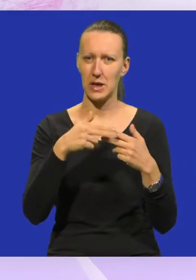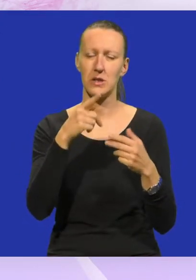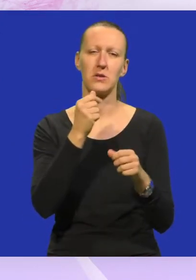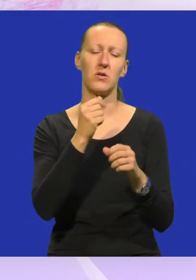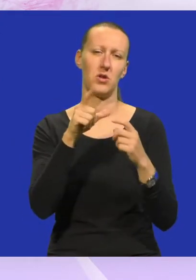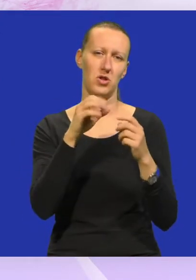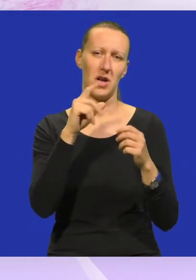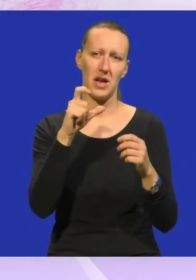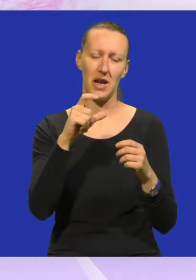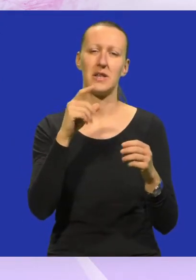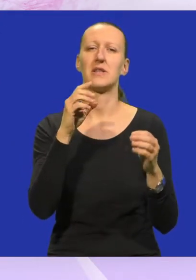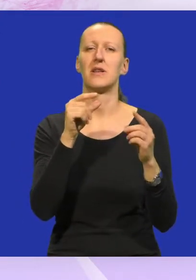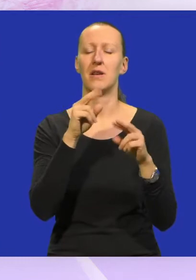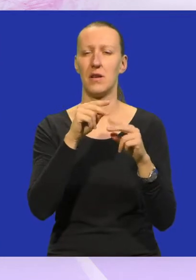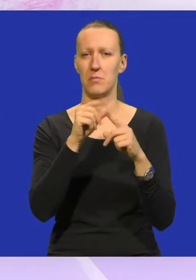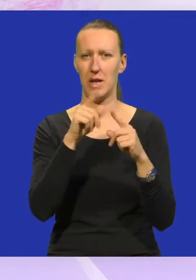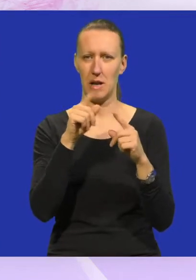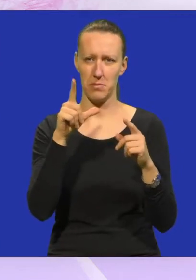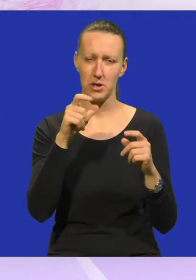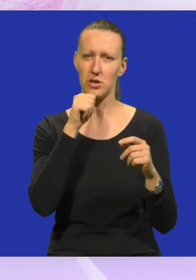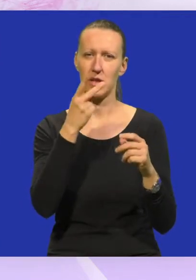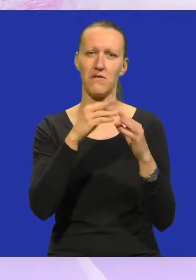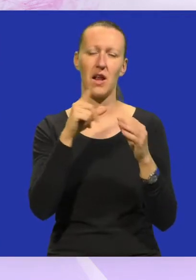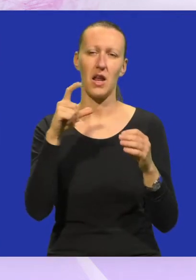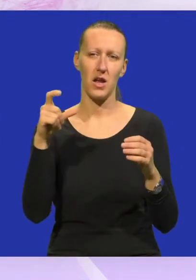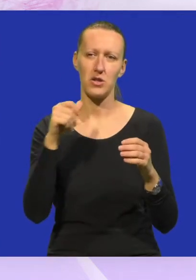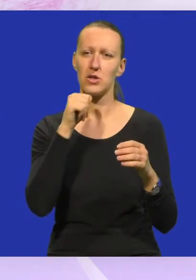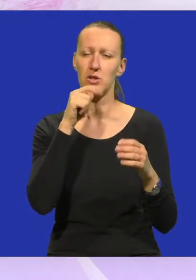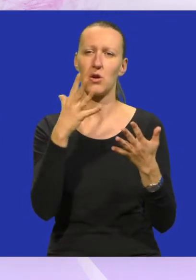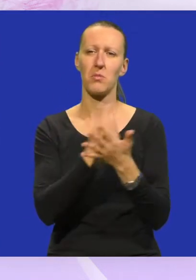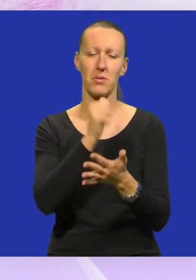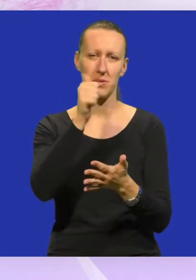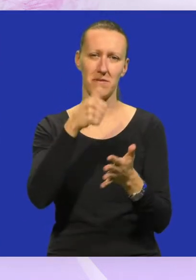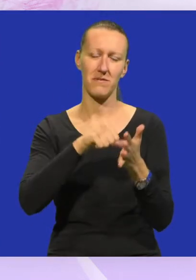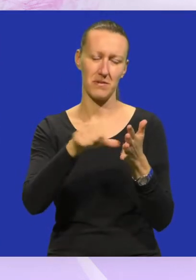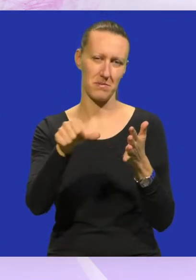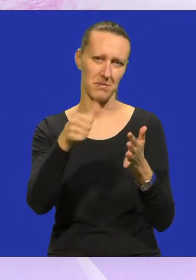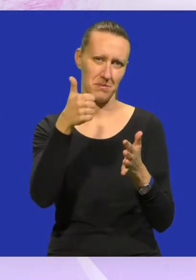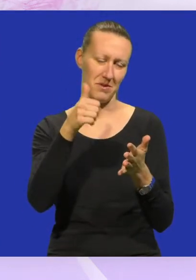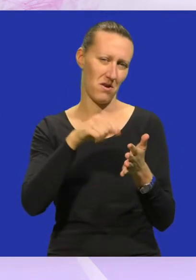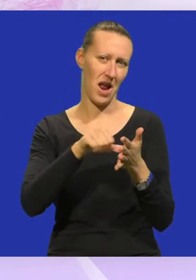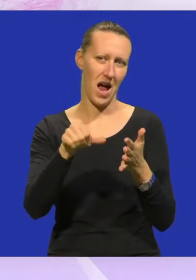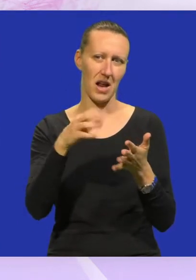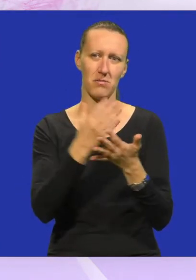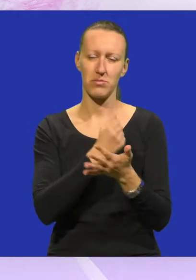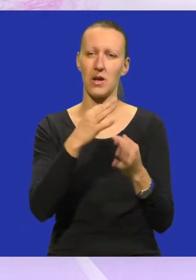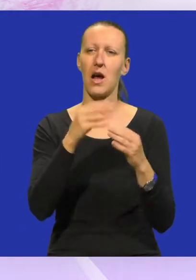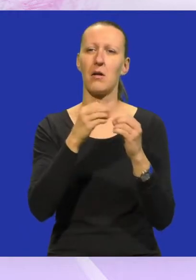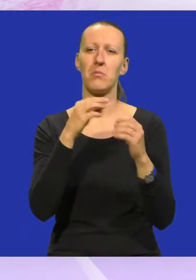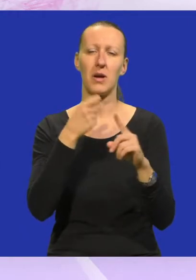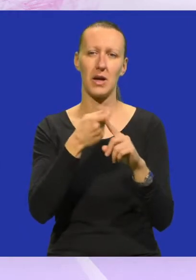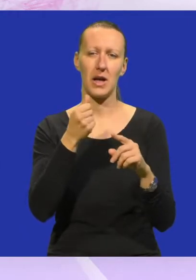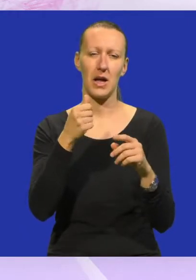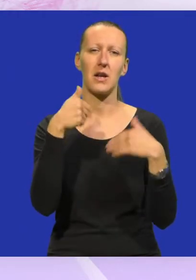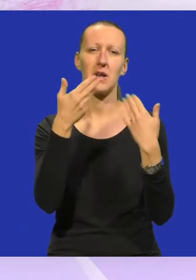autora Gorana Šarca, Roberta Filepića i Aleksandra Valenčića, Ted joj osvojo prvu nagradu publike, a Pomorski radio Bakar